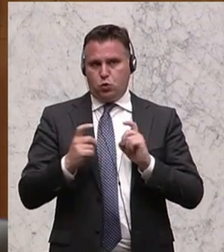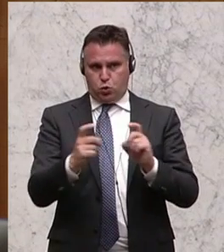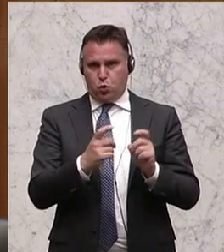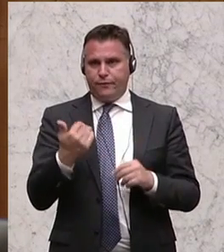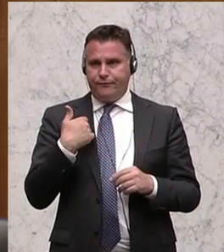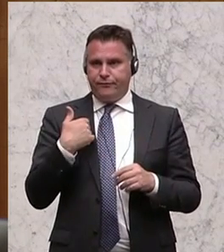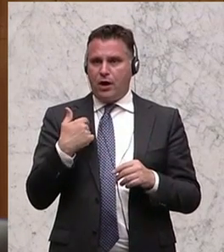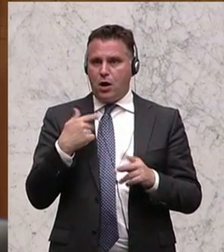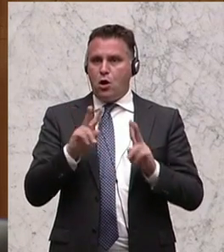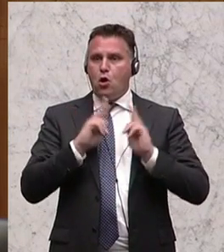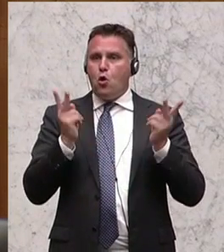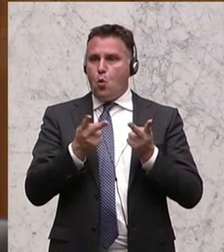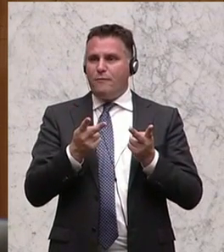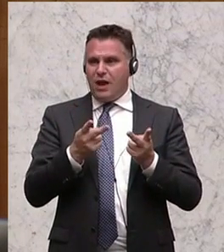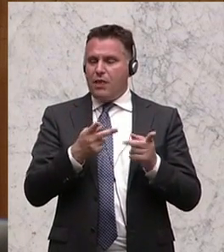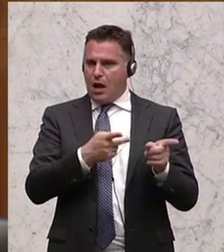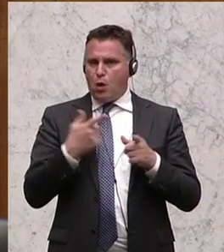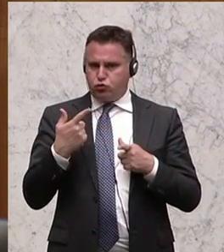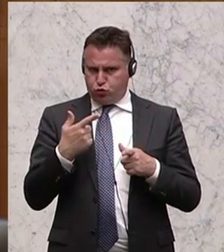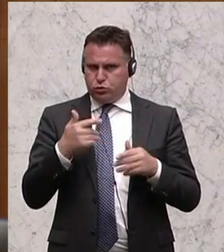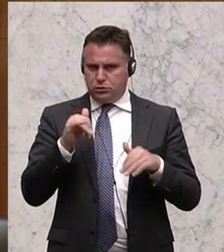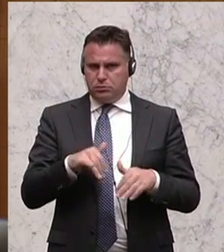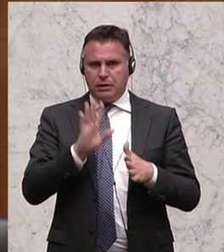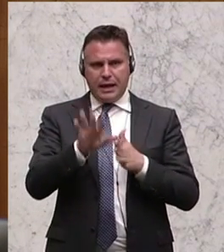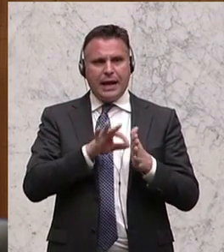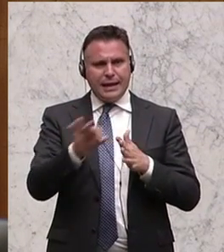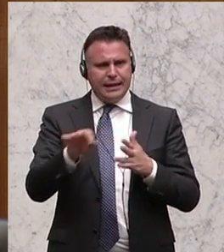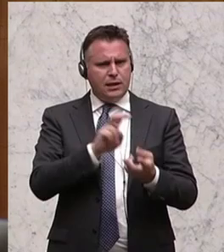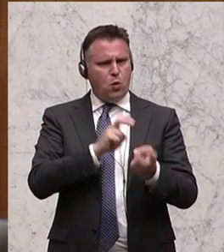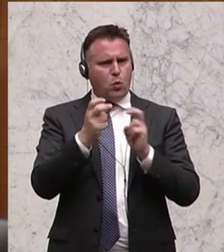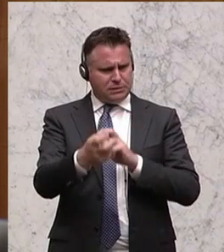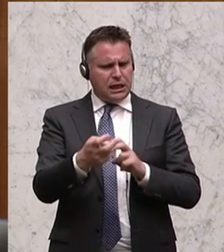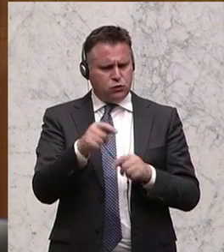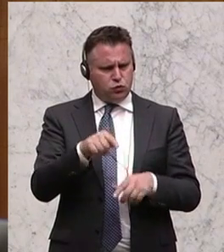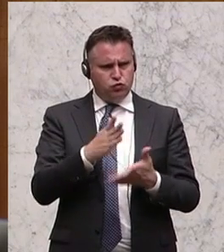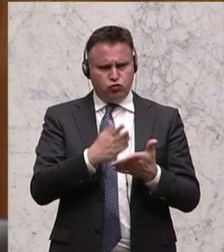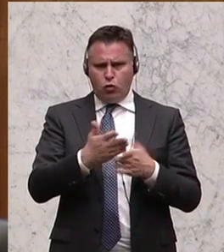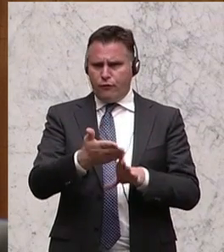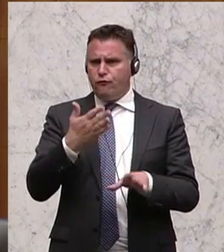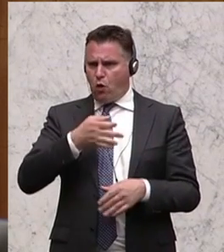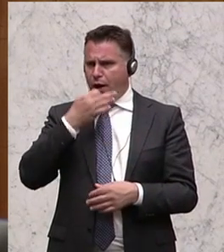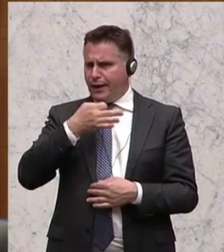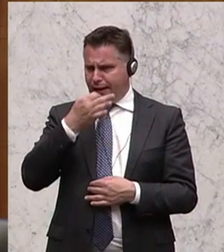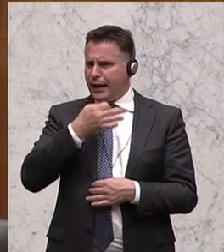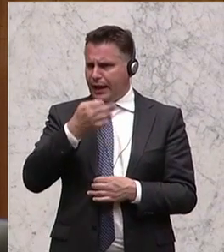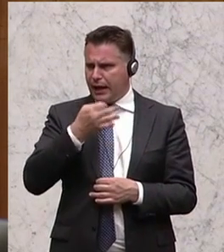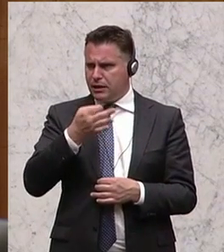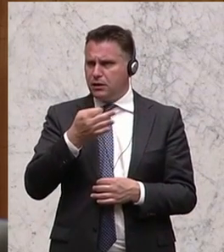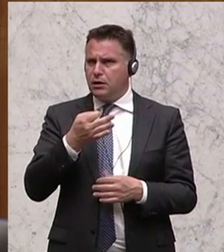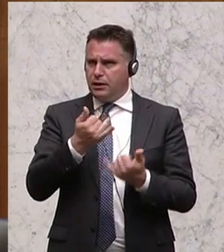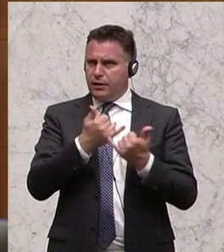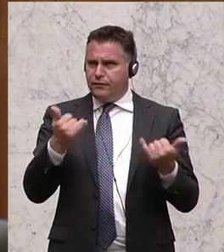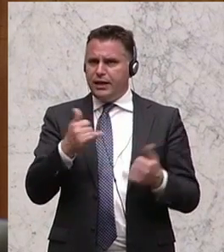im Umweltausschuss. Es geht um die Umsetzung der Richtlinie, so wie es schon gesagt wurde, über die